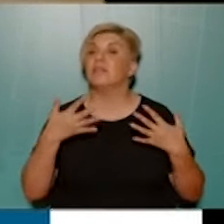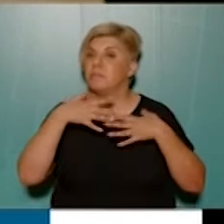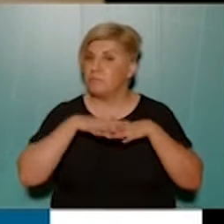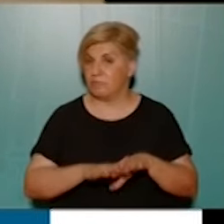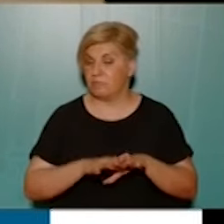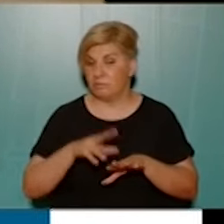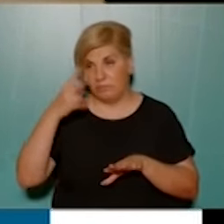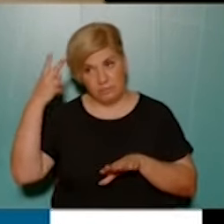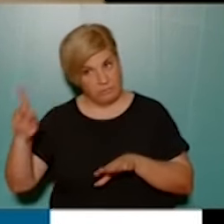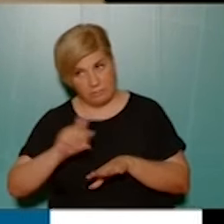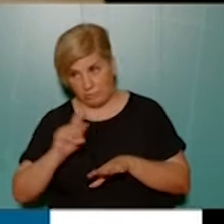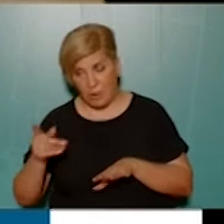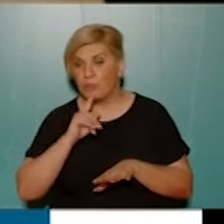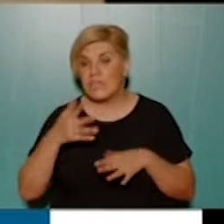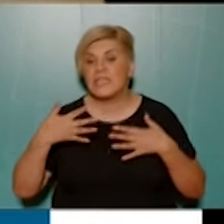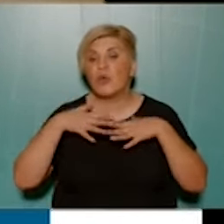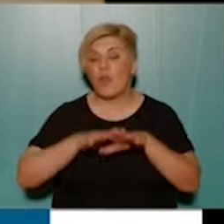των σχολείων, δεν ήταν δική σας αρμοδιότητα.